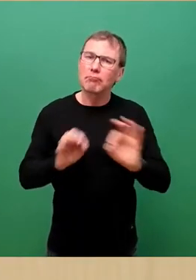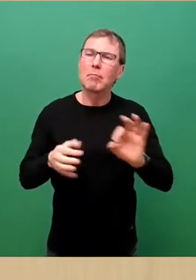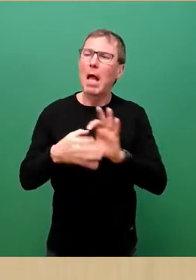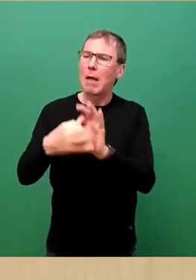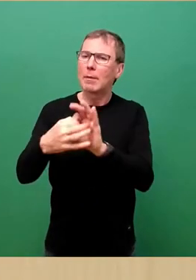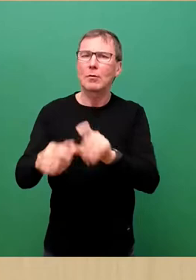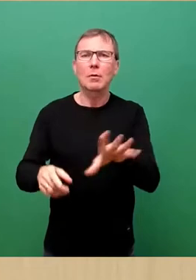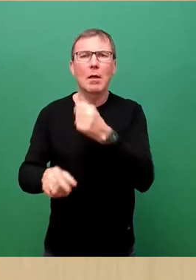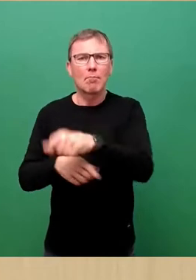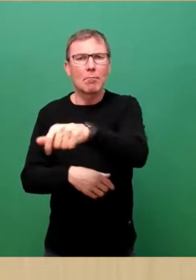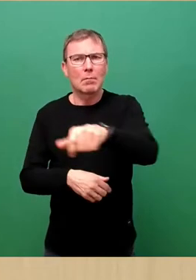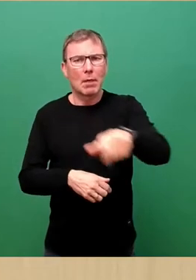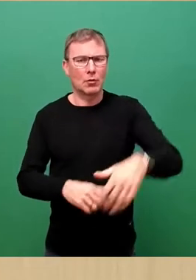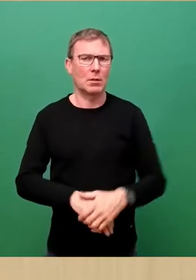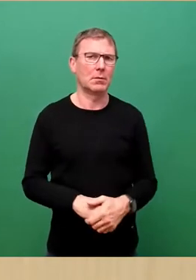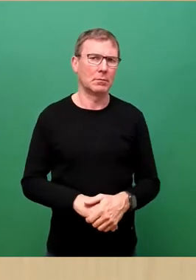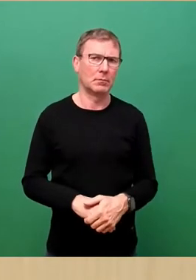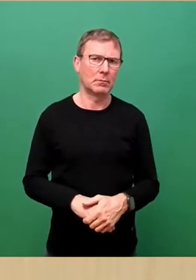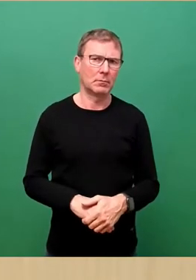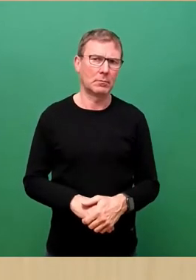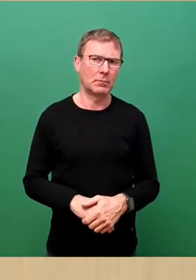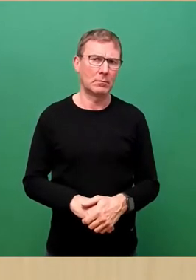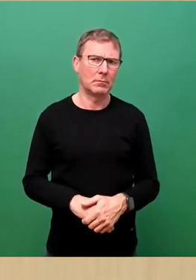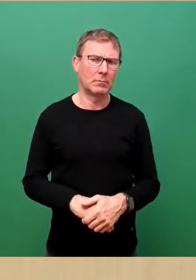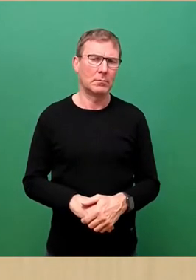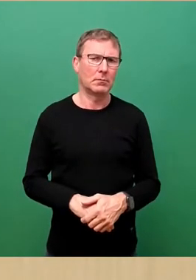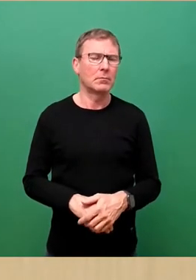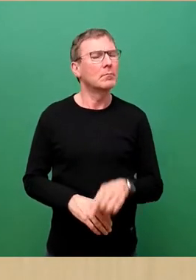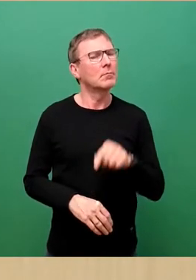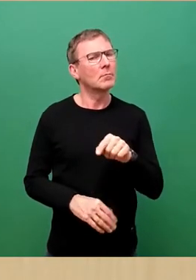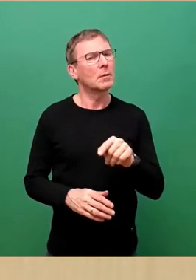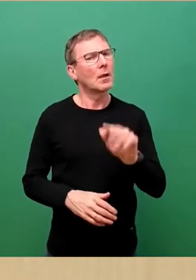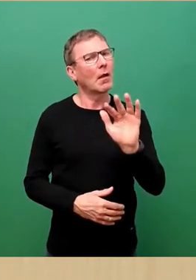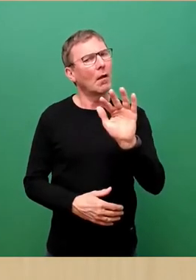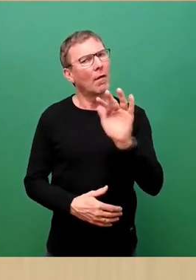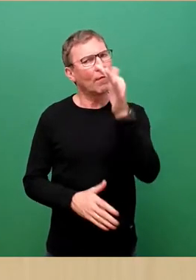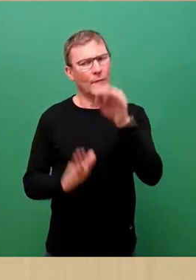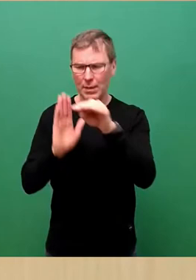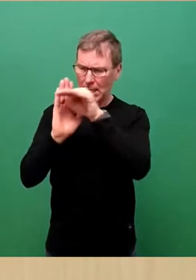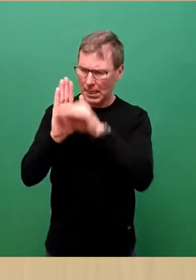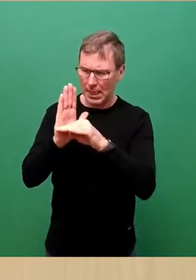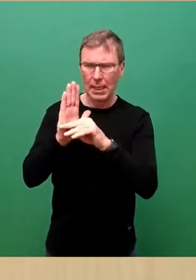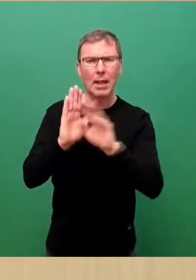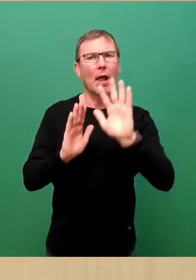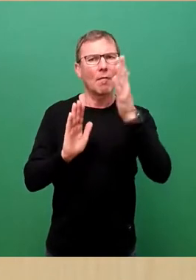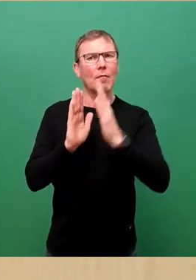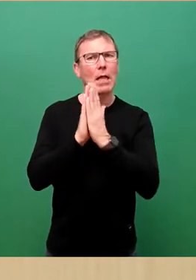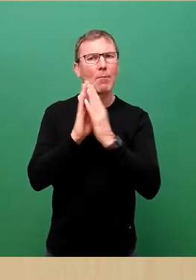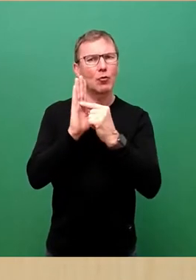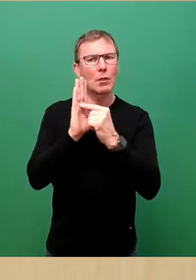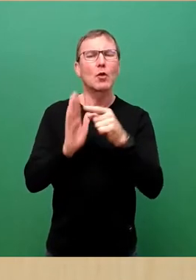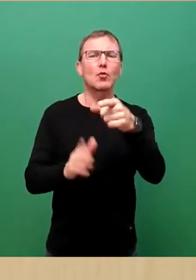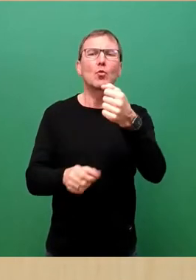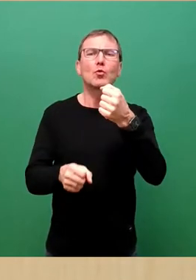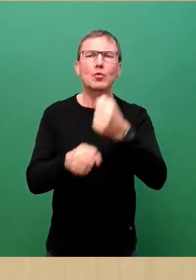Mitmensch fördern. Und da heißt es in der fünften Regel, im fünften Gebot, du sollst